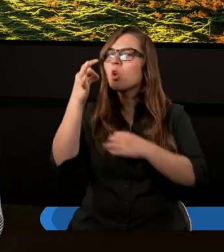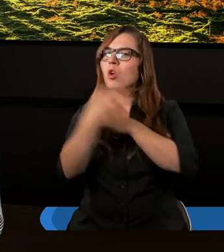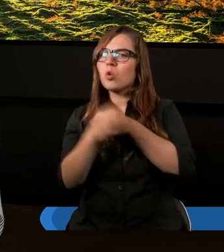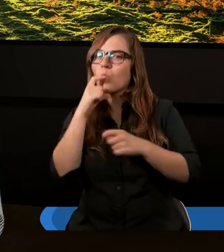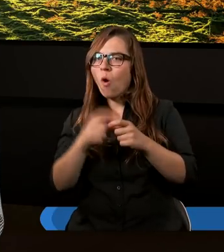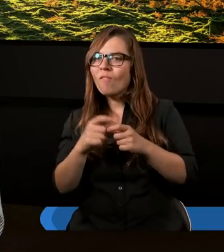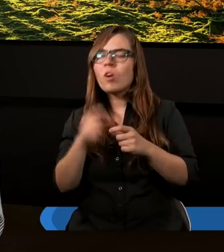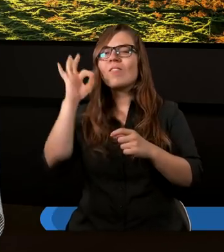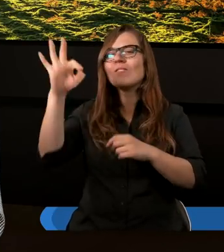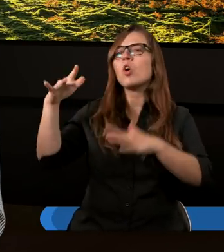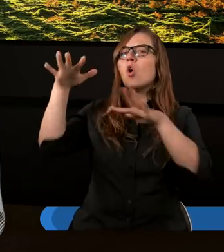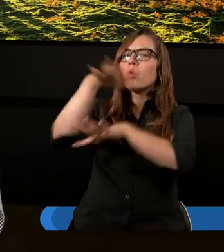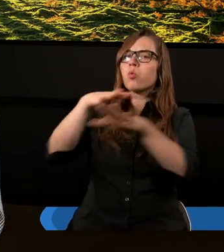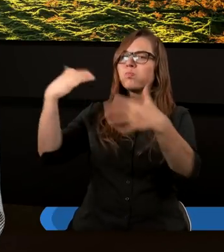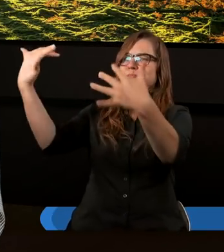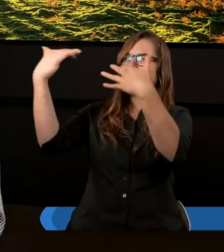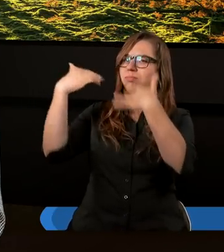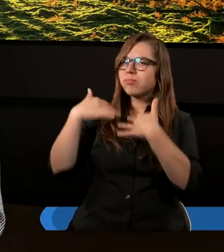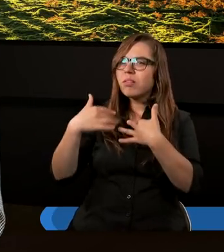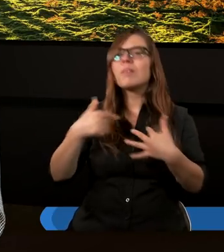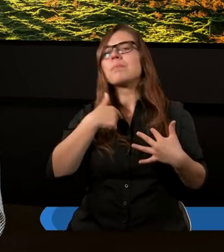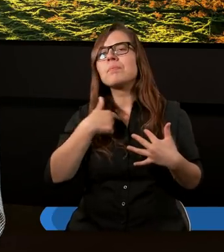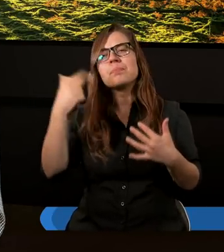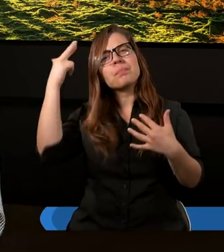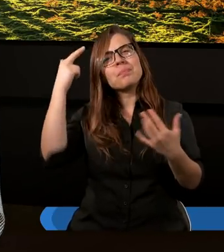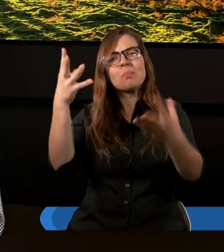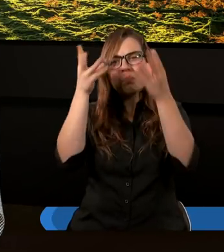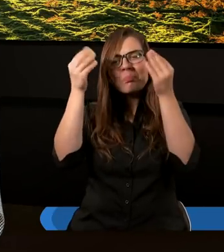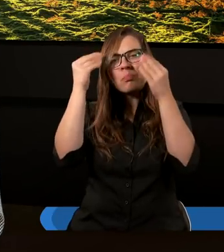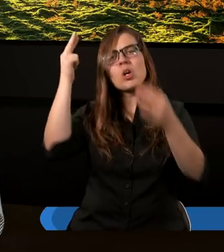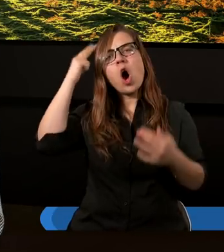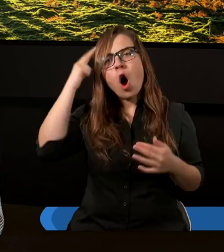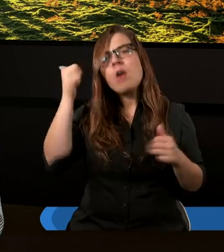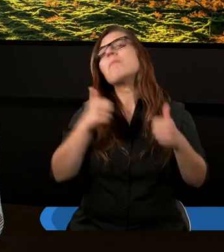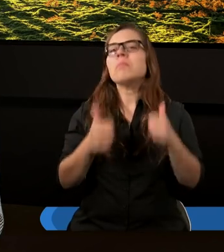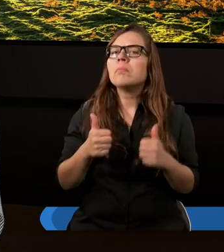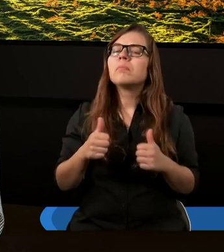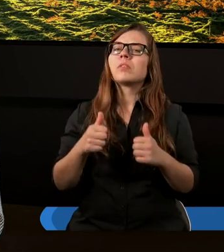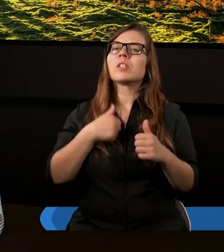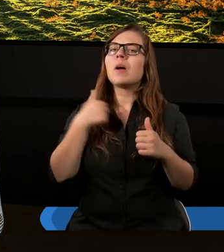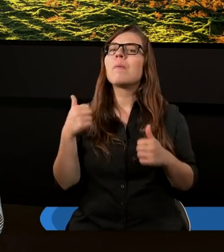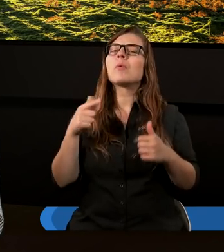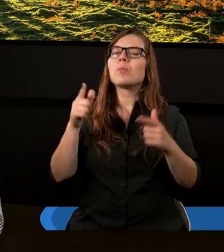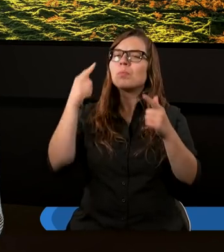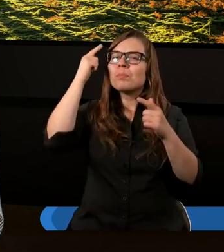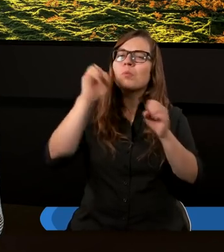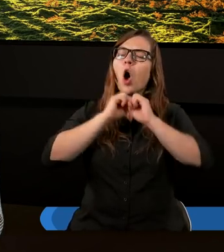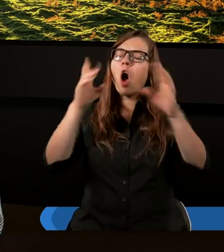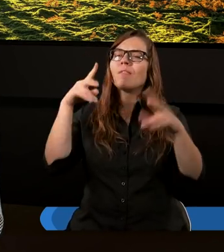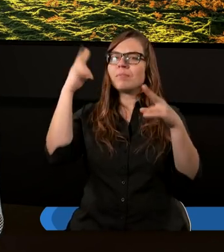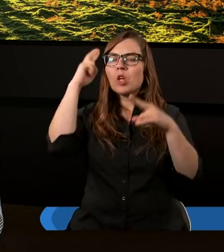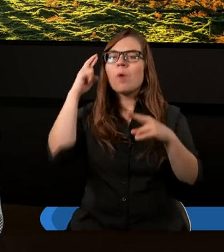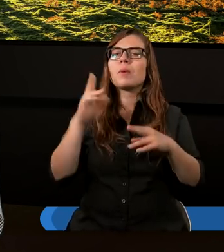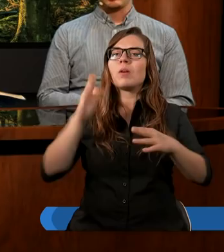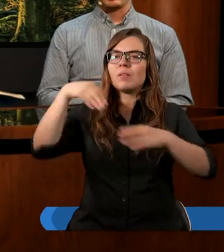bardzo o Twojego Ducha, który by nam pomagał rozumieć te prawdy, który by nas oświecał. Proszę Cię o to,